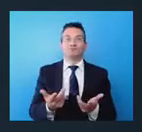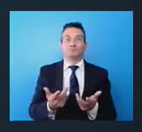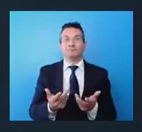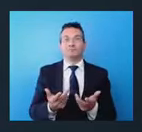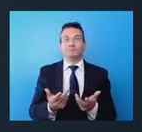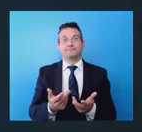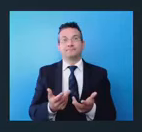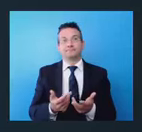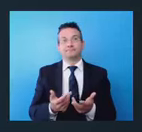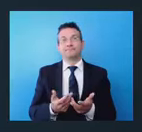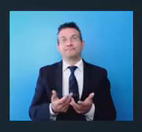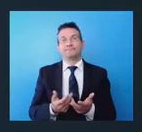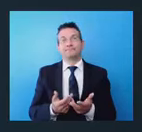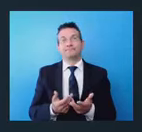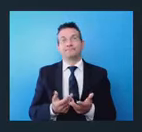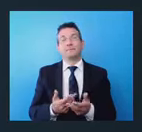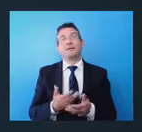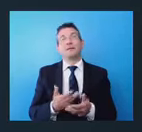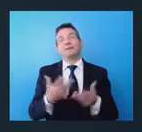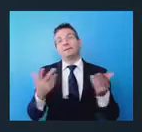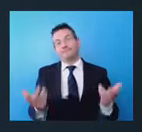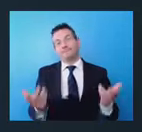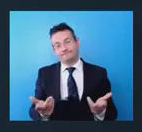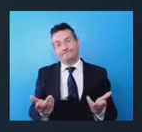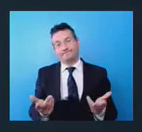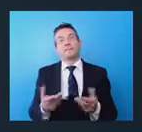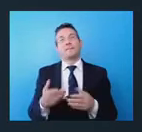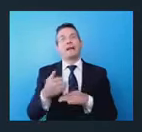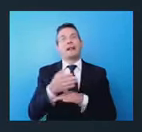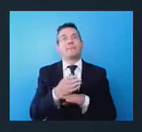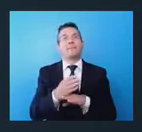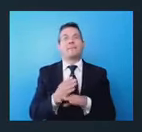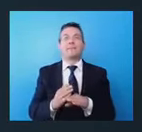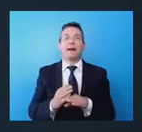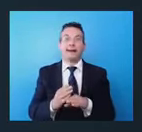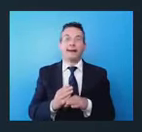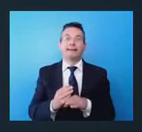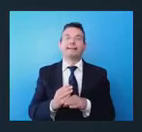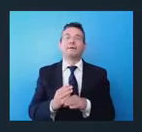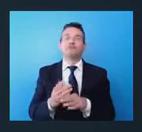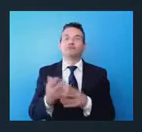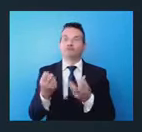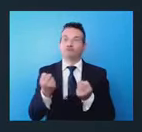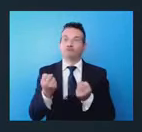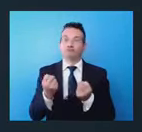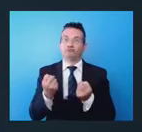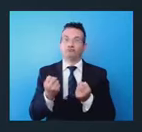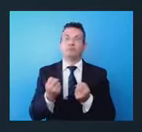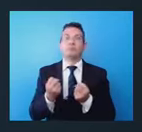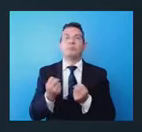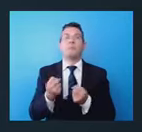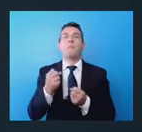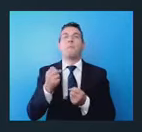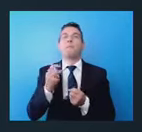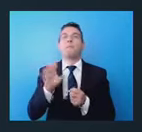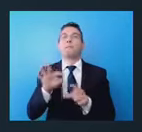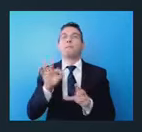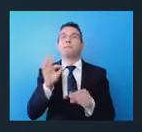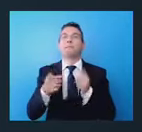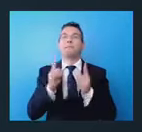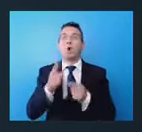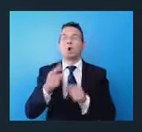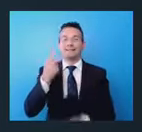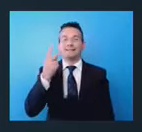Ovviamente la parte consistente dell'obiettivo di Polisi 2 della nuova programmazione, che è un'Europa